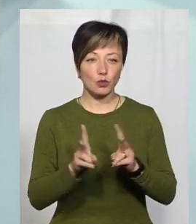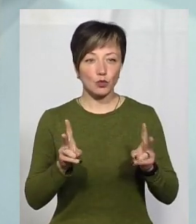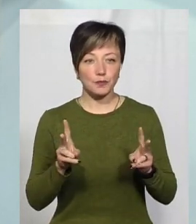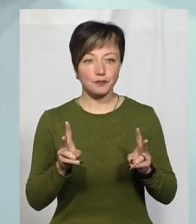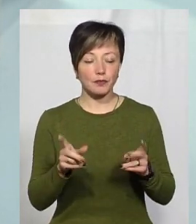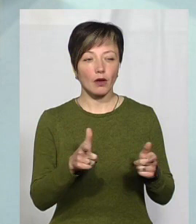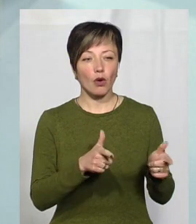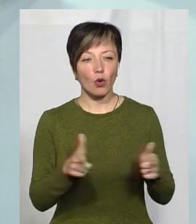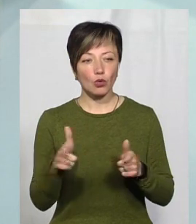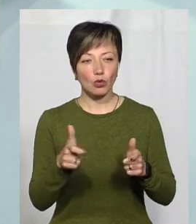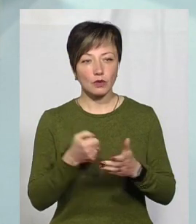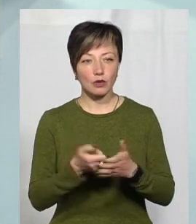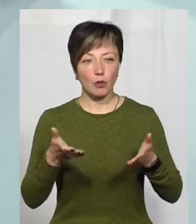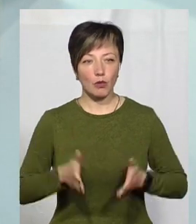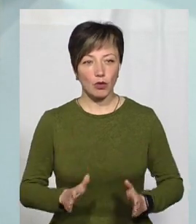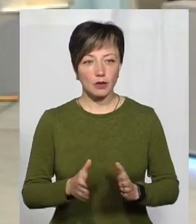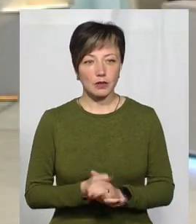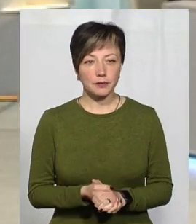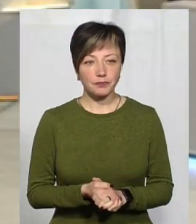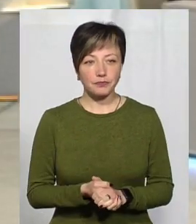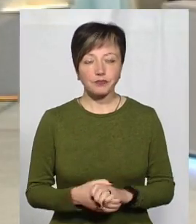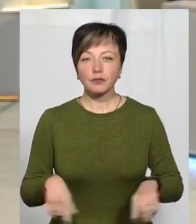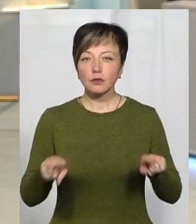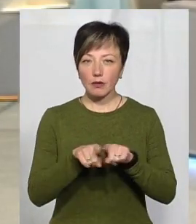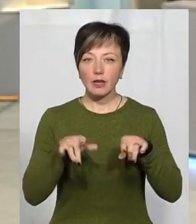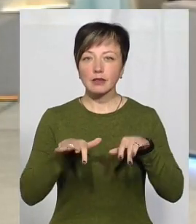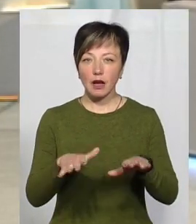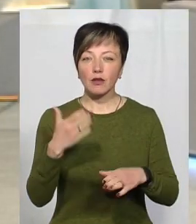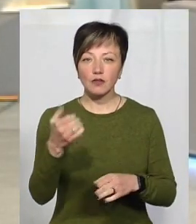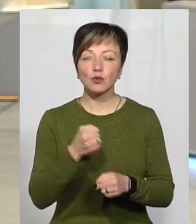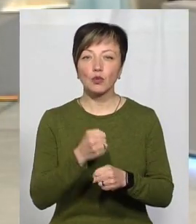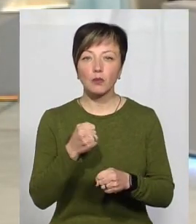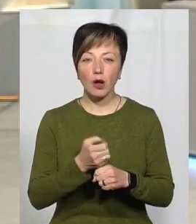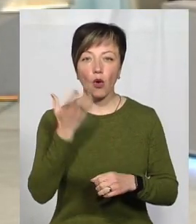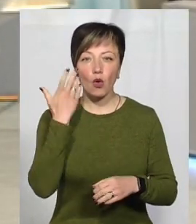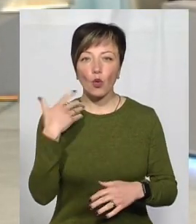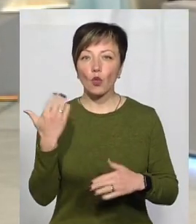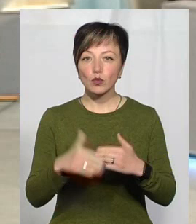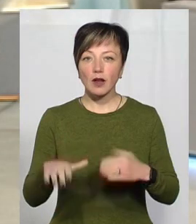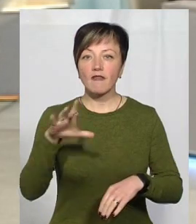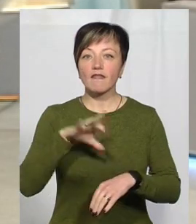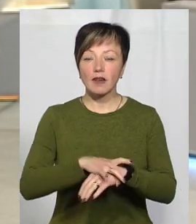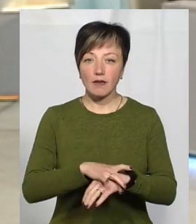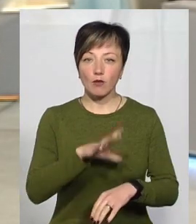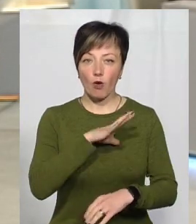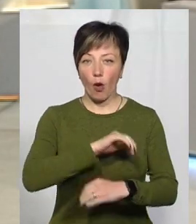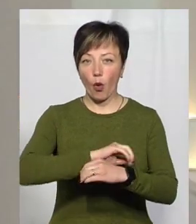готовиться на пологи. До таких заходів ви вдалися після того, як вже виявлене